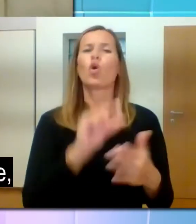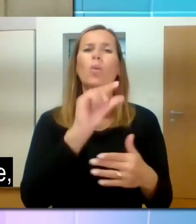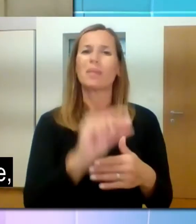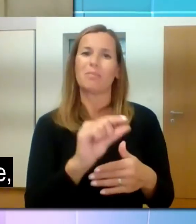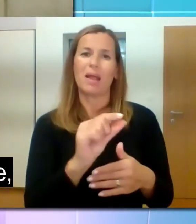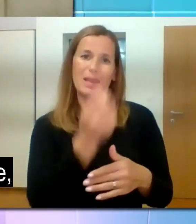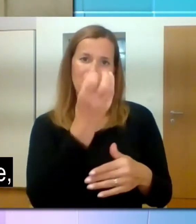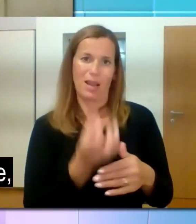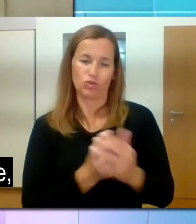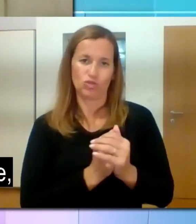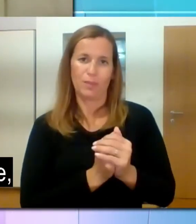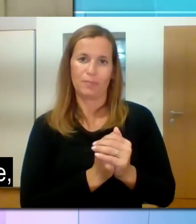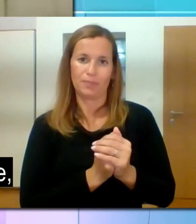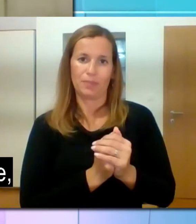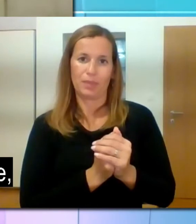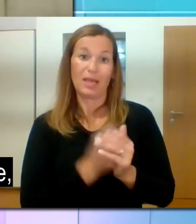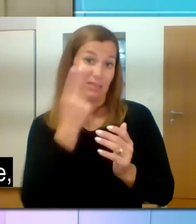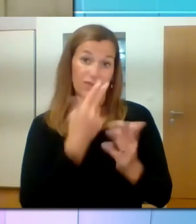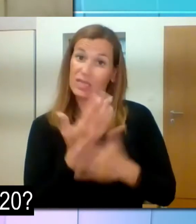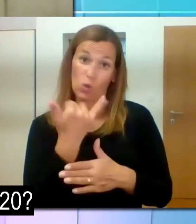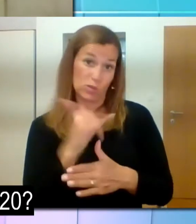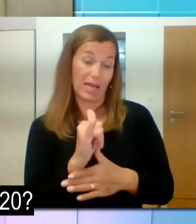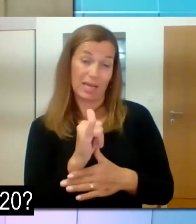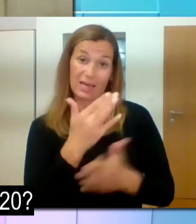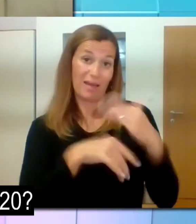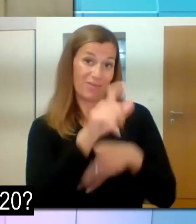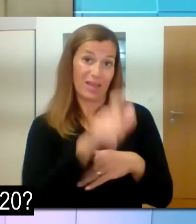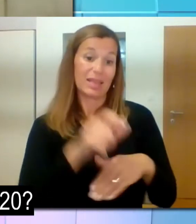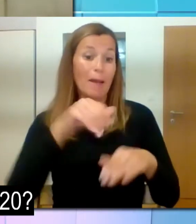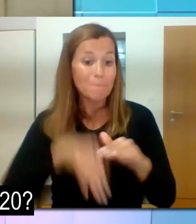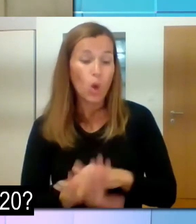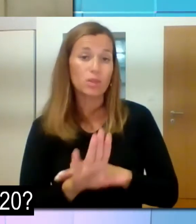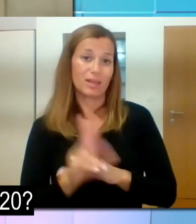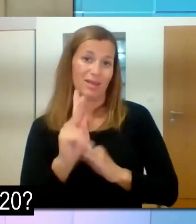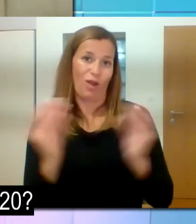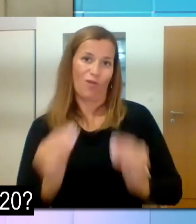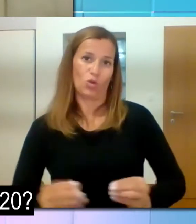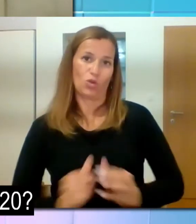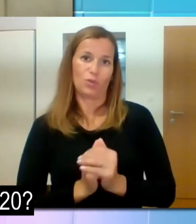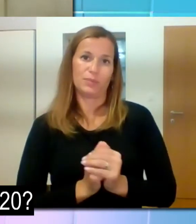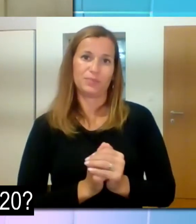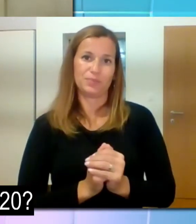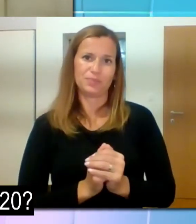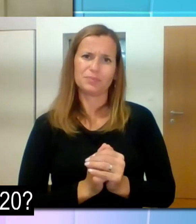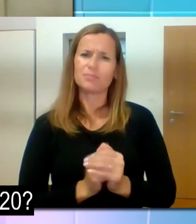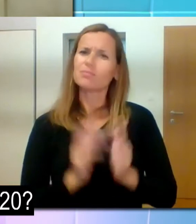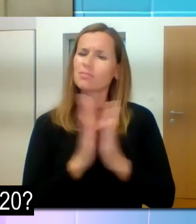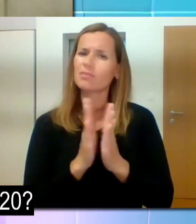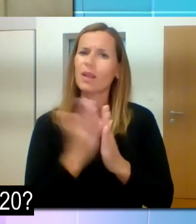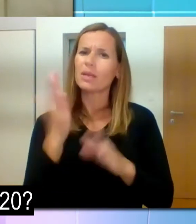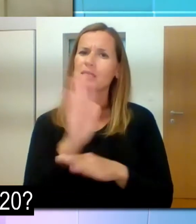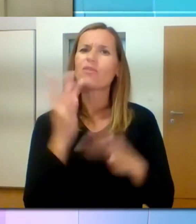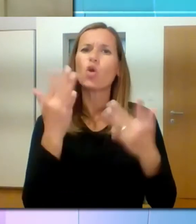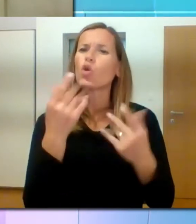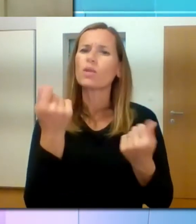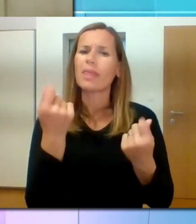Nam lahko še predstavite, koliko denarja, naprimer, se je zbralo iz naslova prispevkov iz kvot v letu